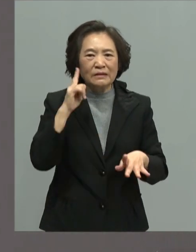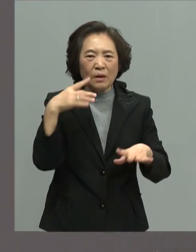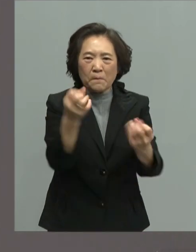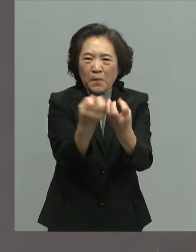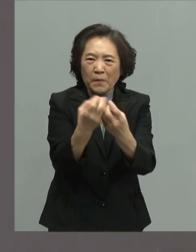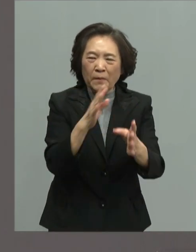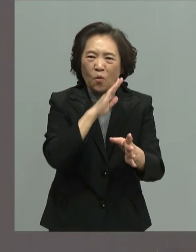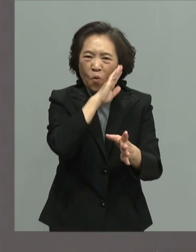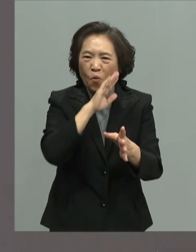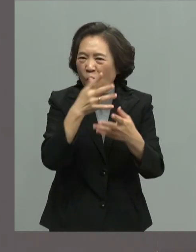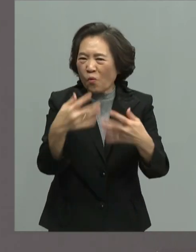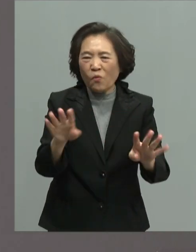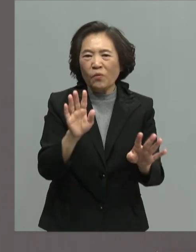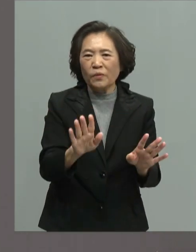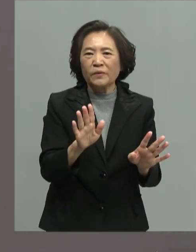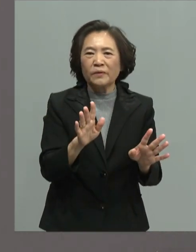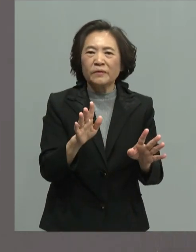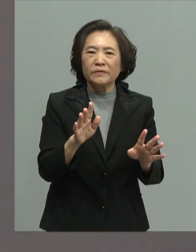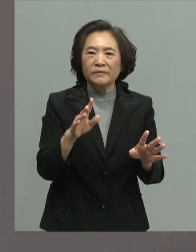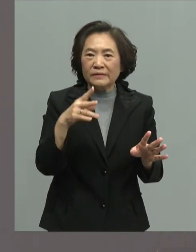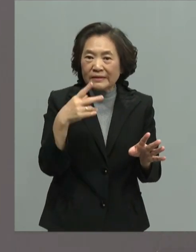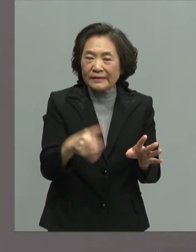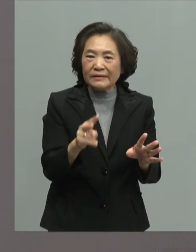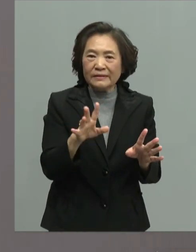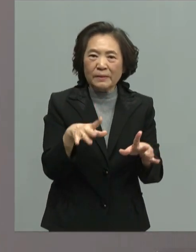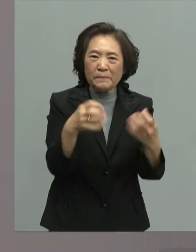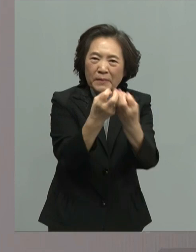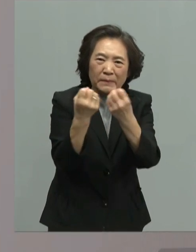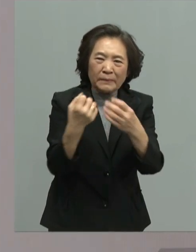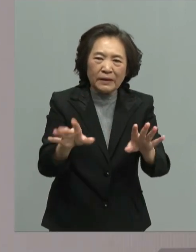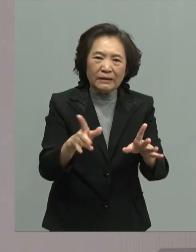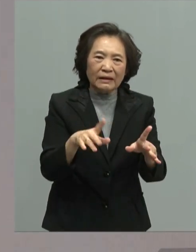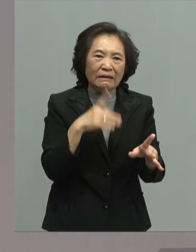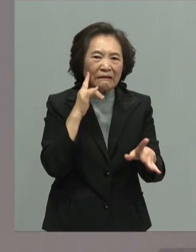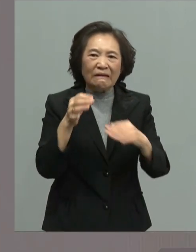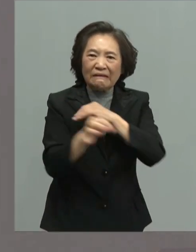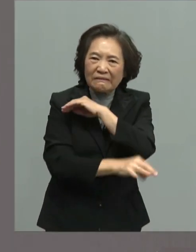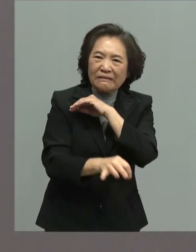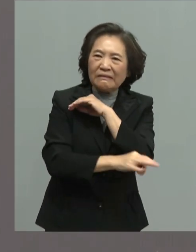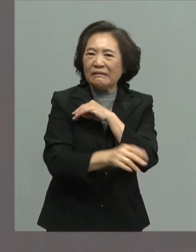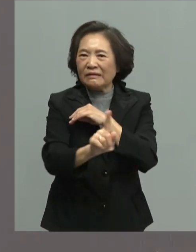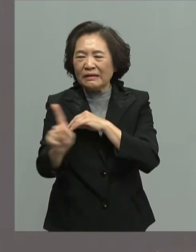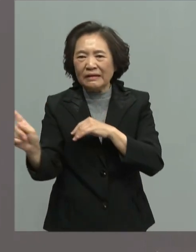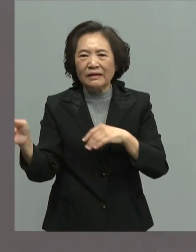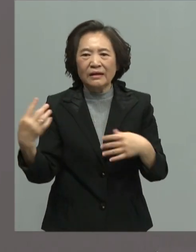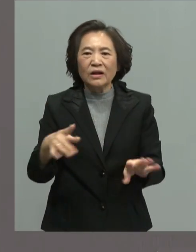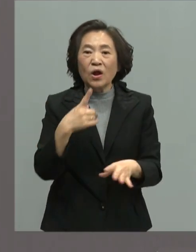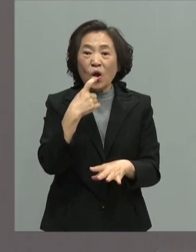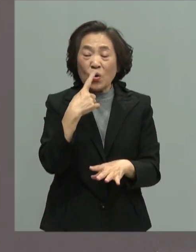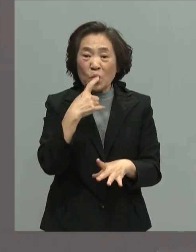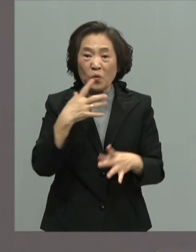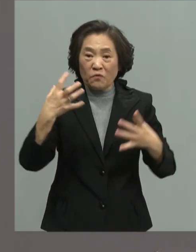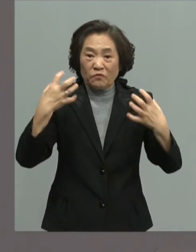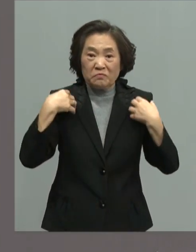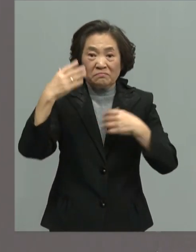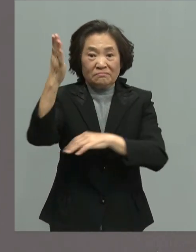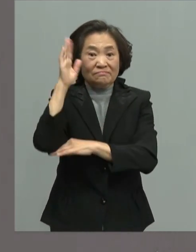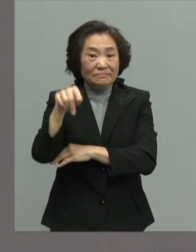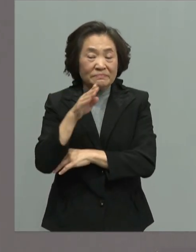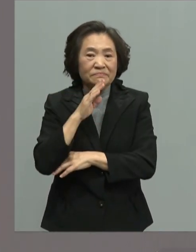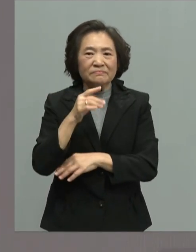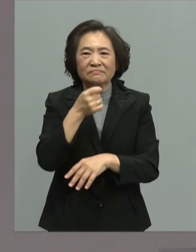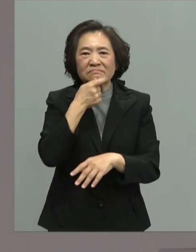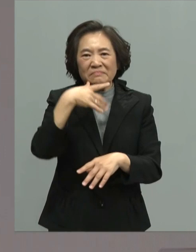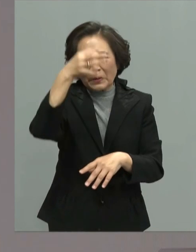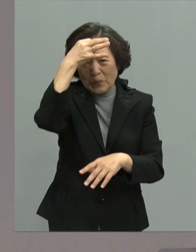生也是避案不断现在律社执政可以让我们说是贪腐